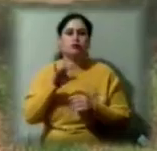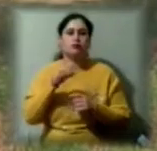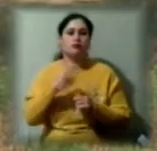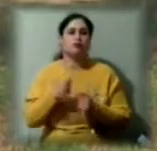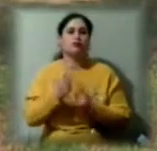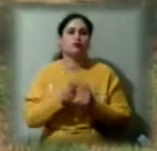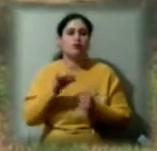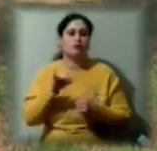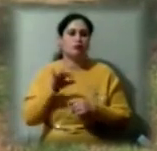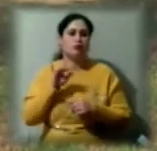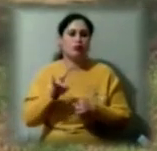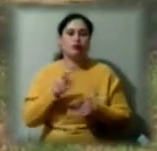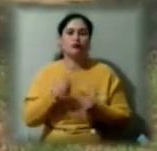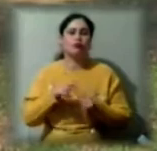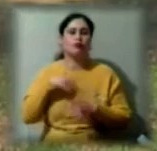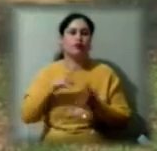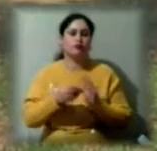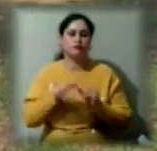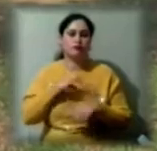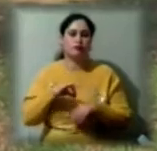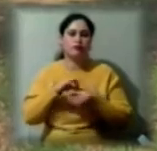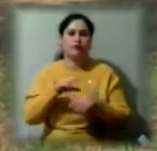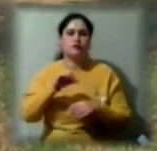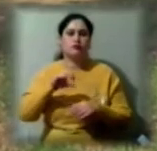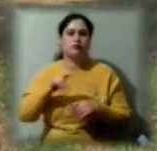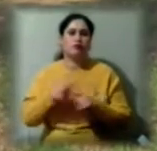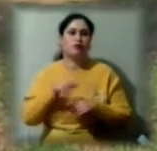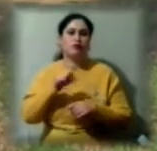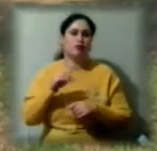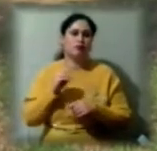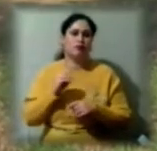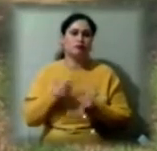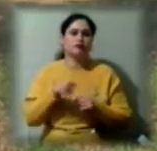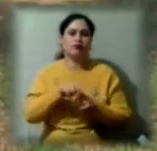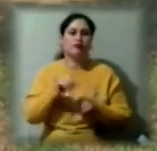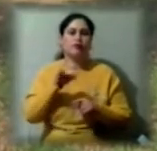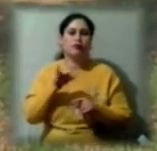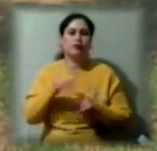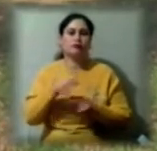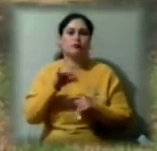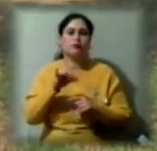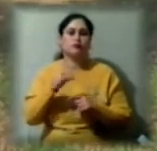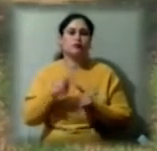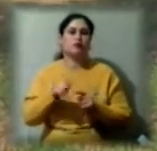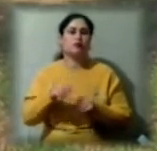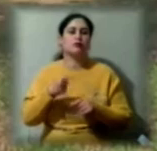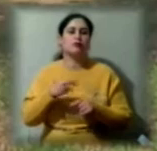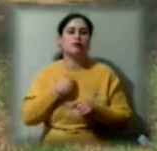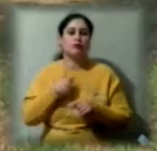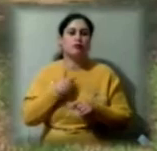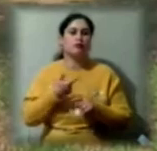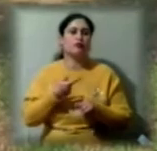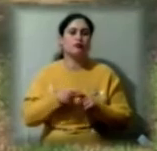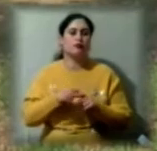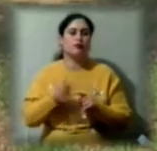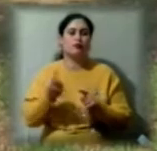Взагалі я вже вела у фестивалі, але в такому форматі, в дистанційному, це для мене такий перший опит.